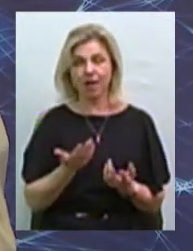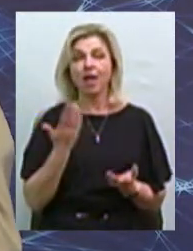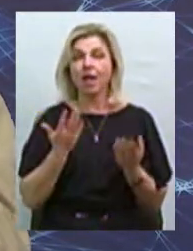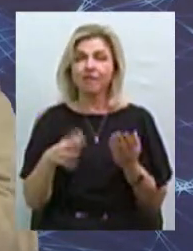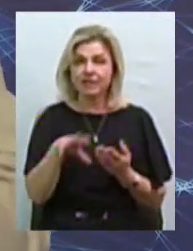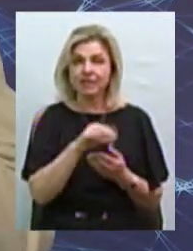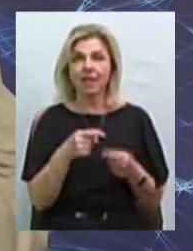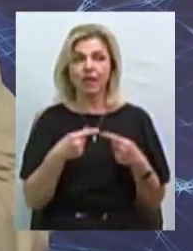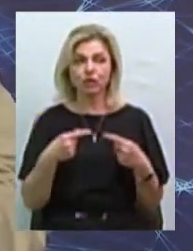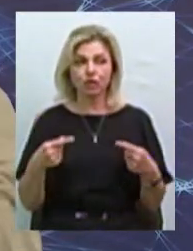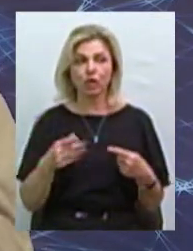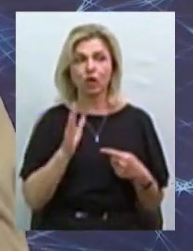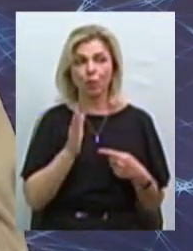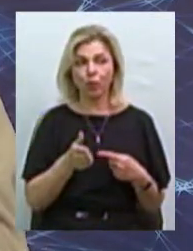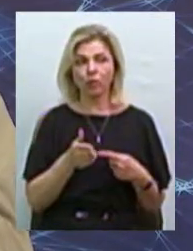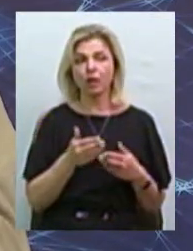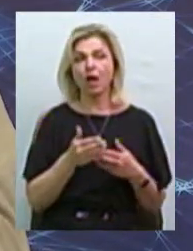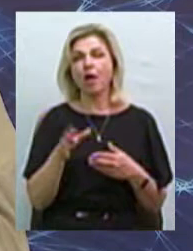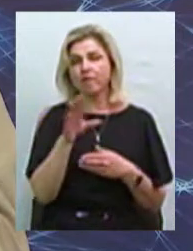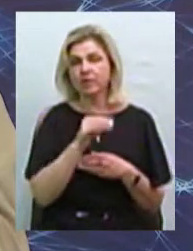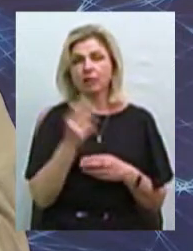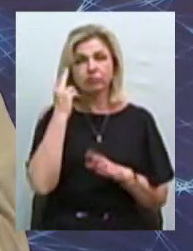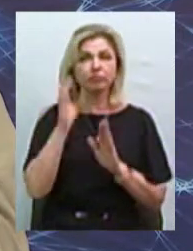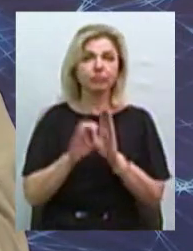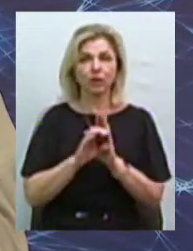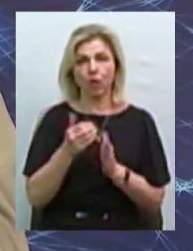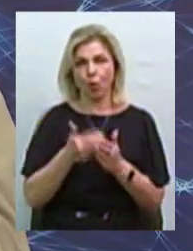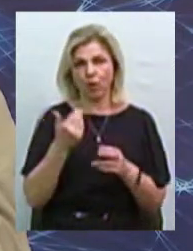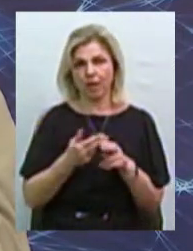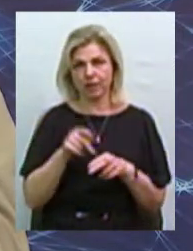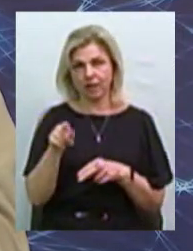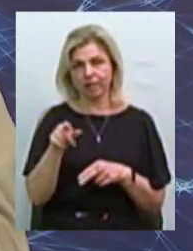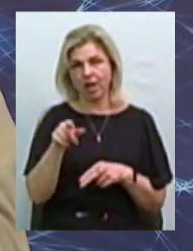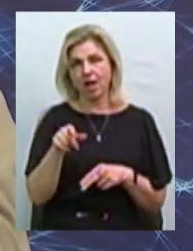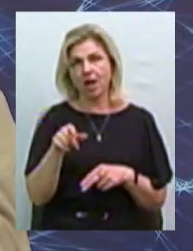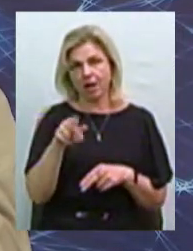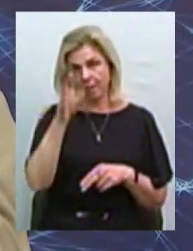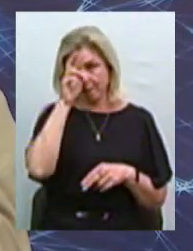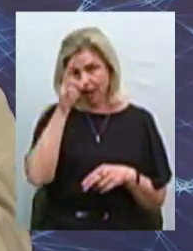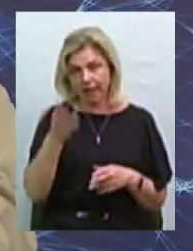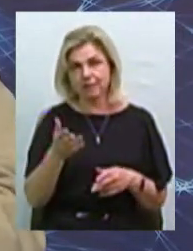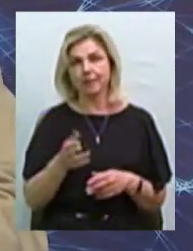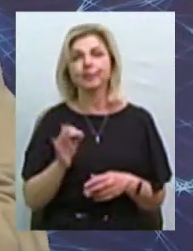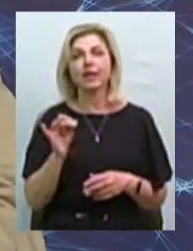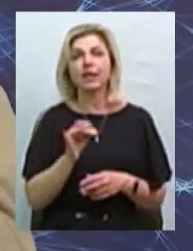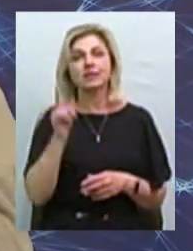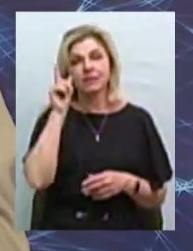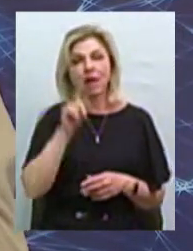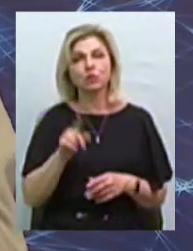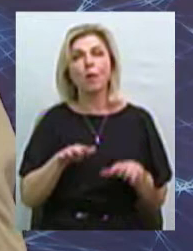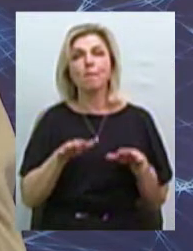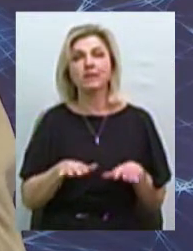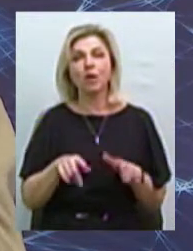інше буде гнутися під цього Маркіза. Ну, ми всі люди дорослі і знаємо, що місцеві органи